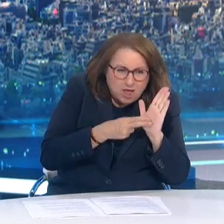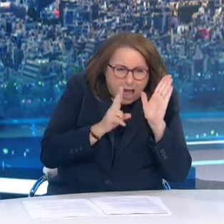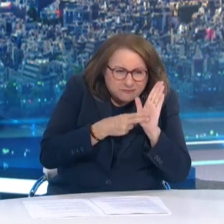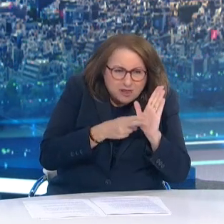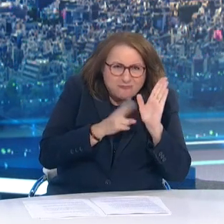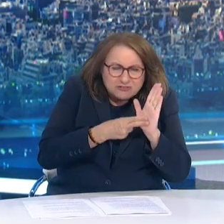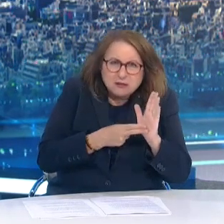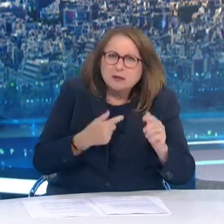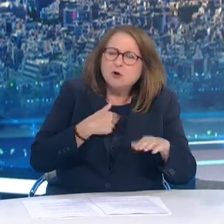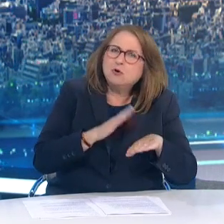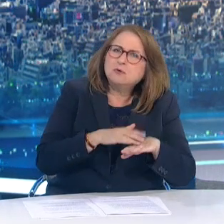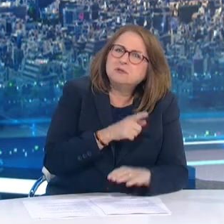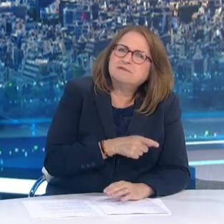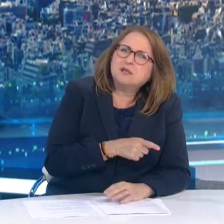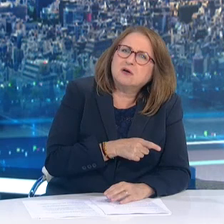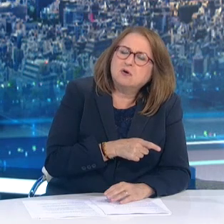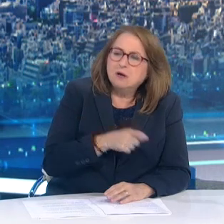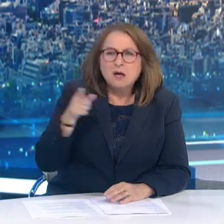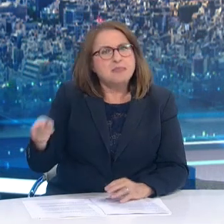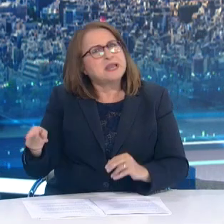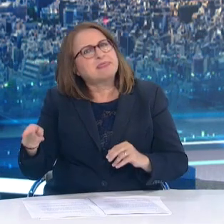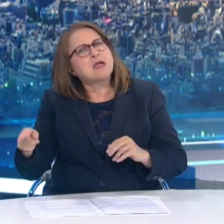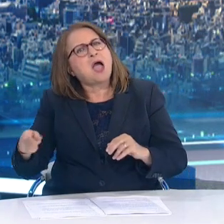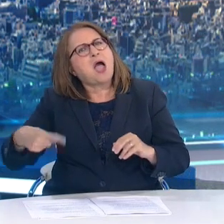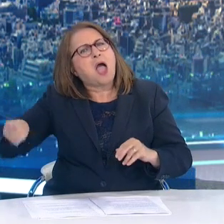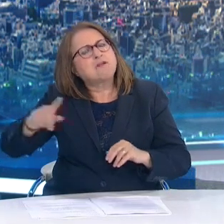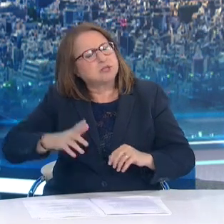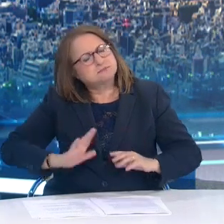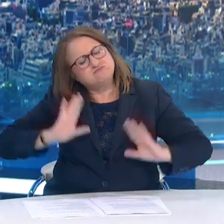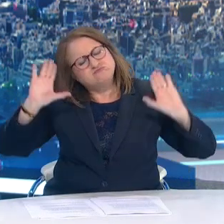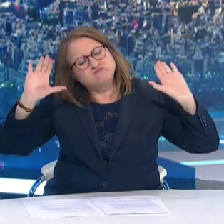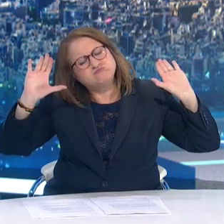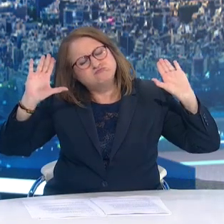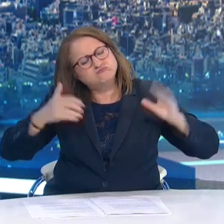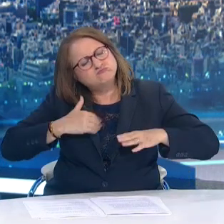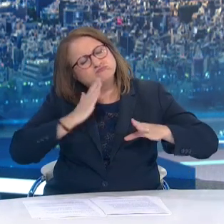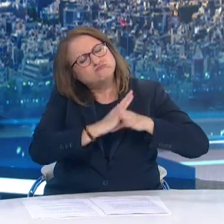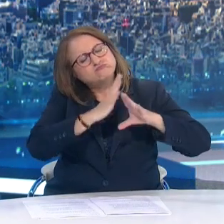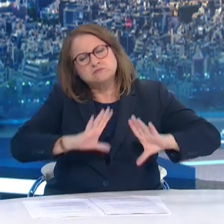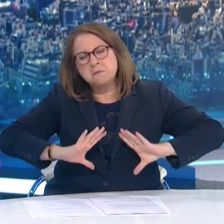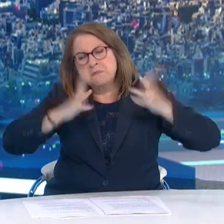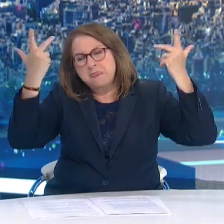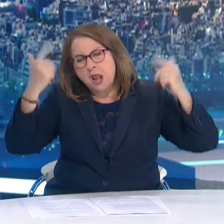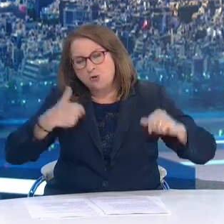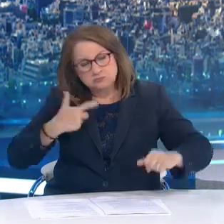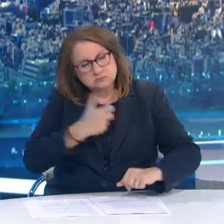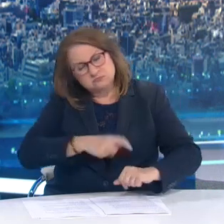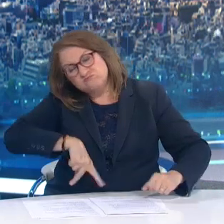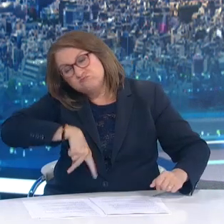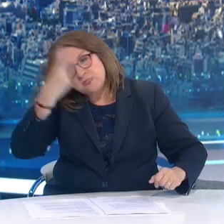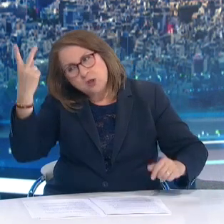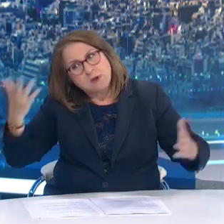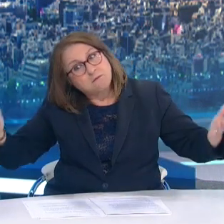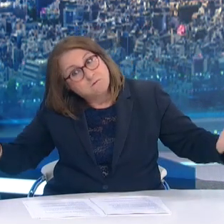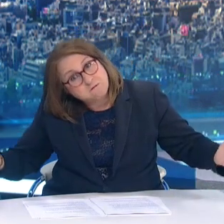κάποιων οι οποίοι έχουν επιλέξει κάτι διαφορετικό Το δικαίωμα στην επιλογή είναι δεδομένο και είναι και σεβαστό Από εκεί και πέρα